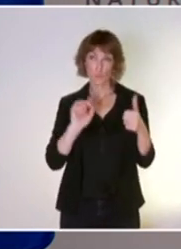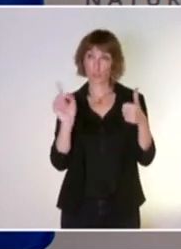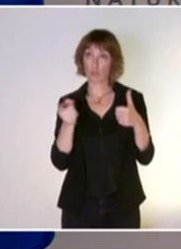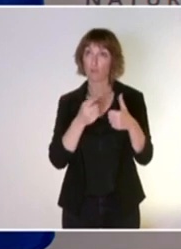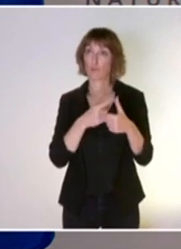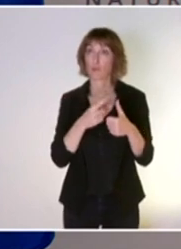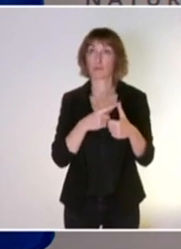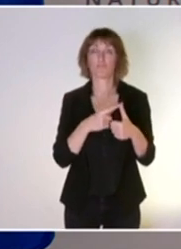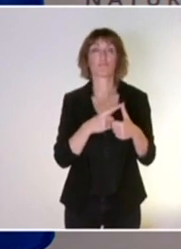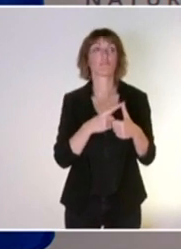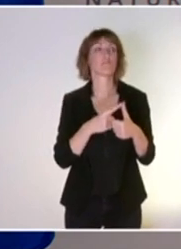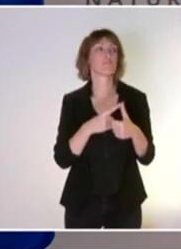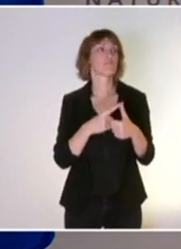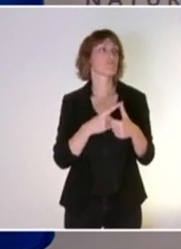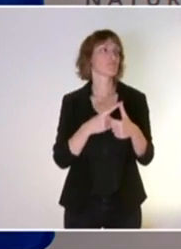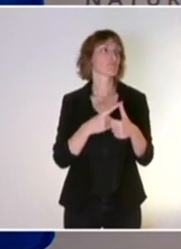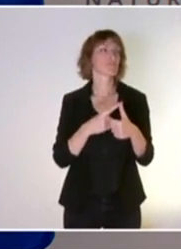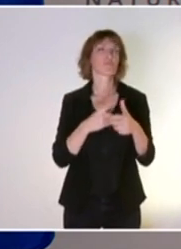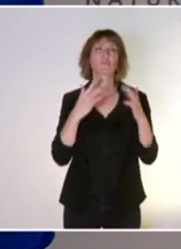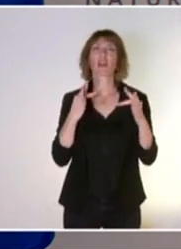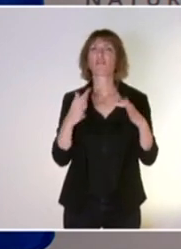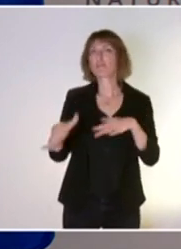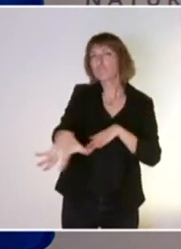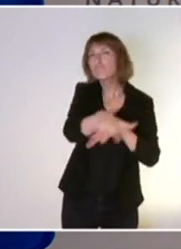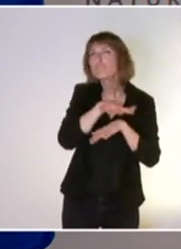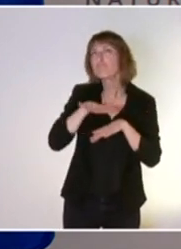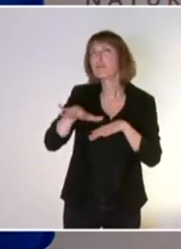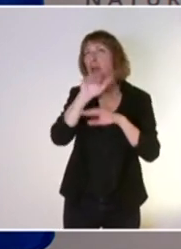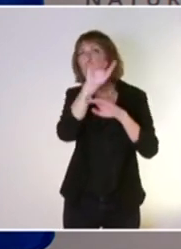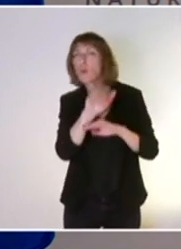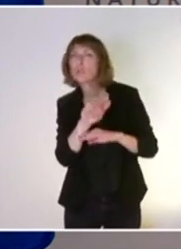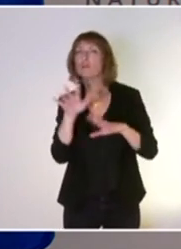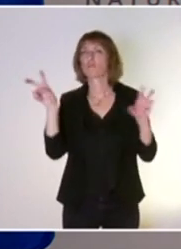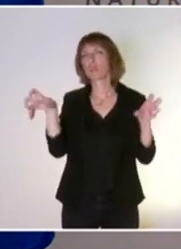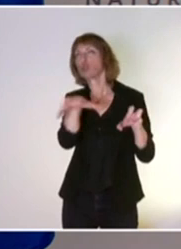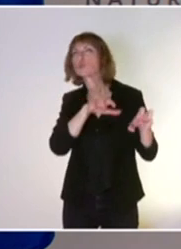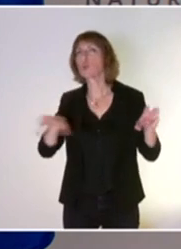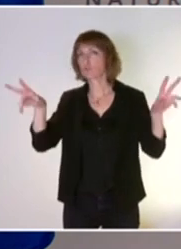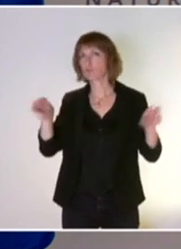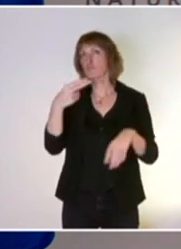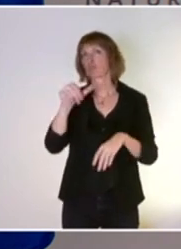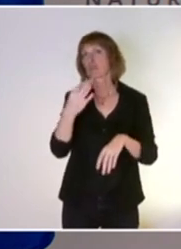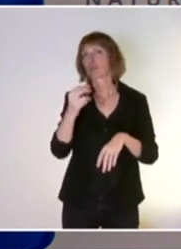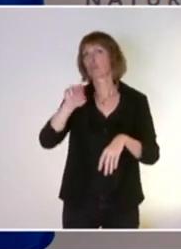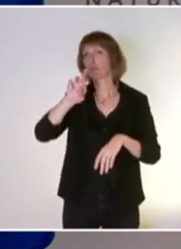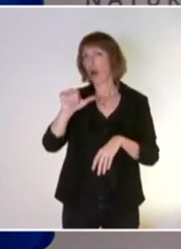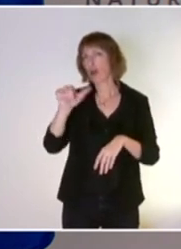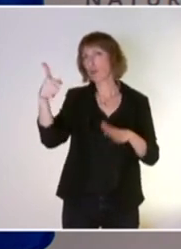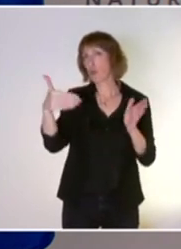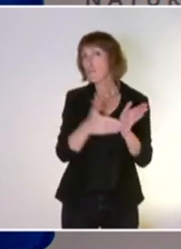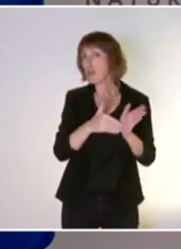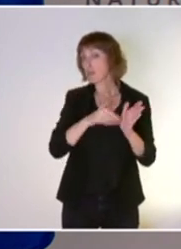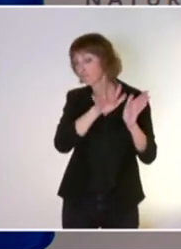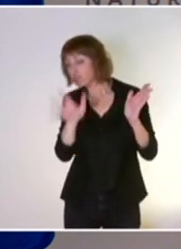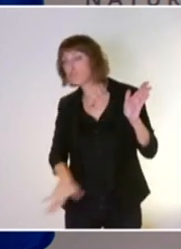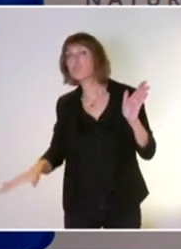Premièrement, sur la question de ces aires protégées, notamment des zones Natura 2000, qui ne sont pas étendues au territoire d'Outre-mer